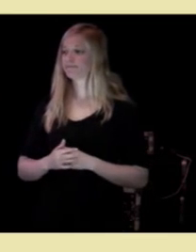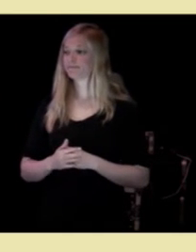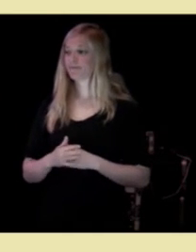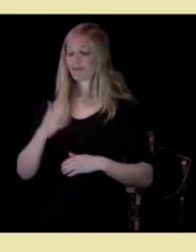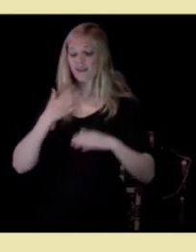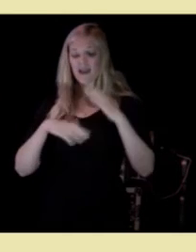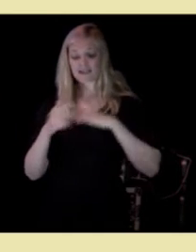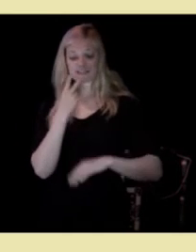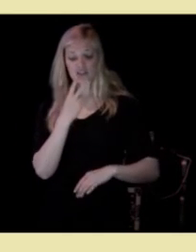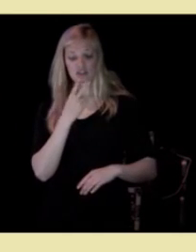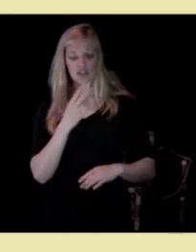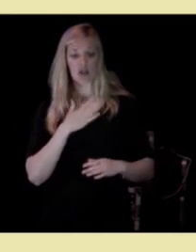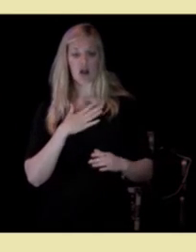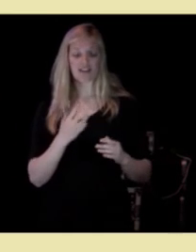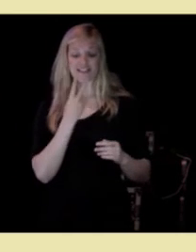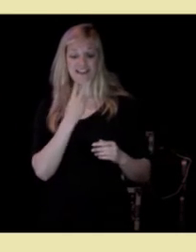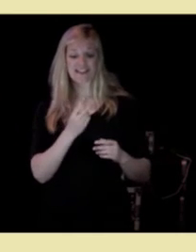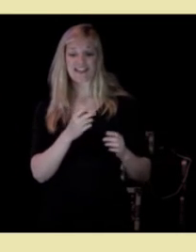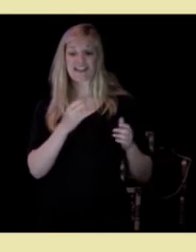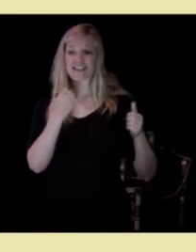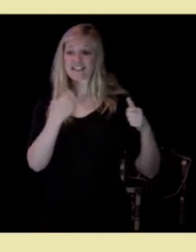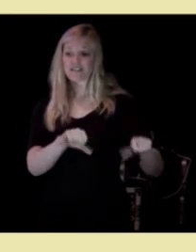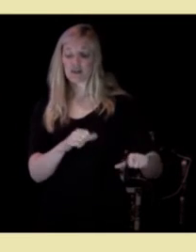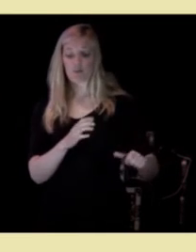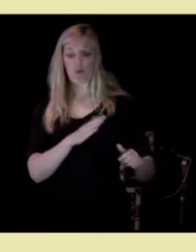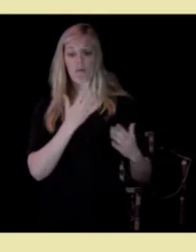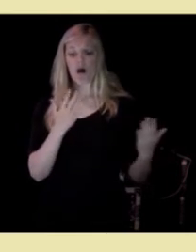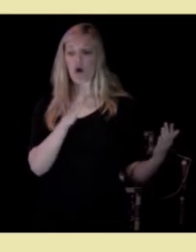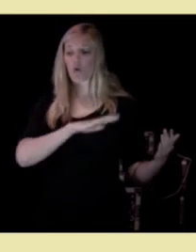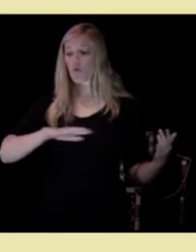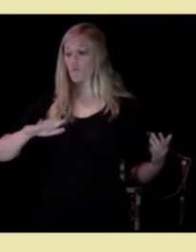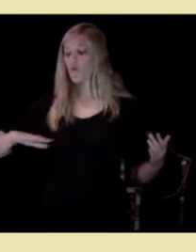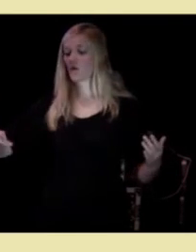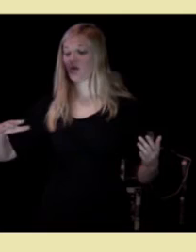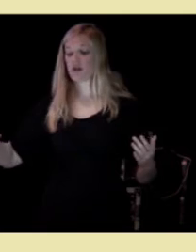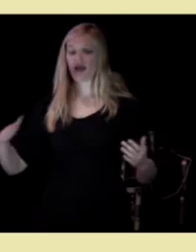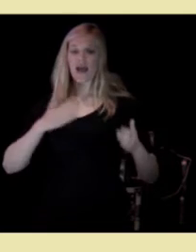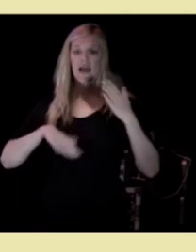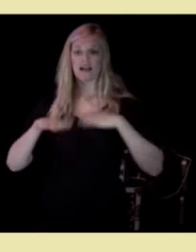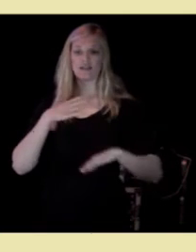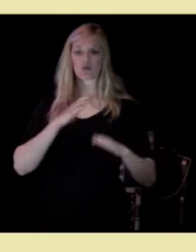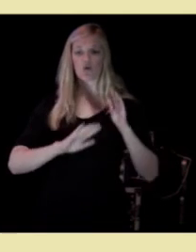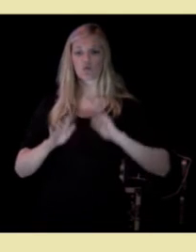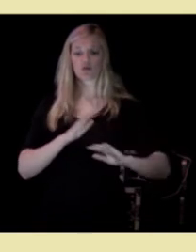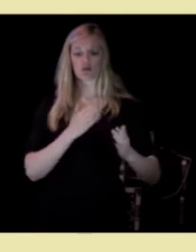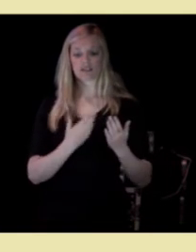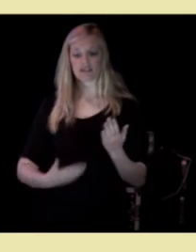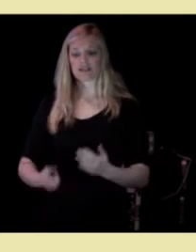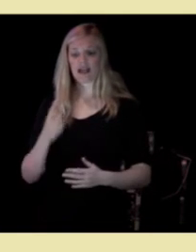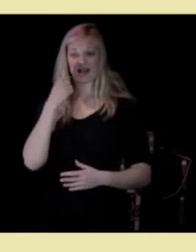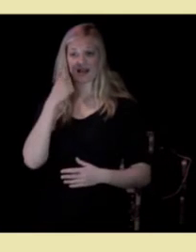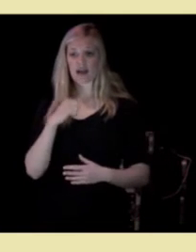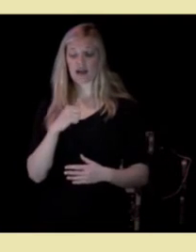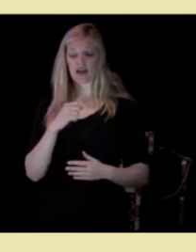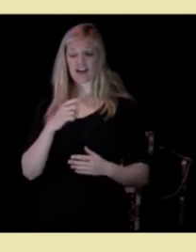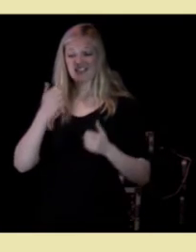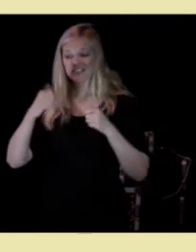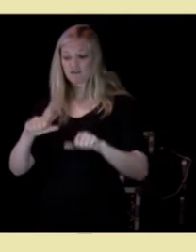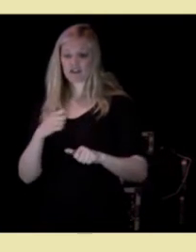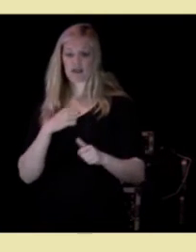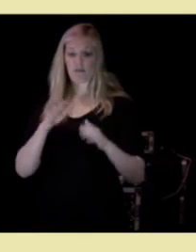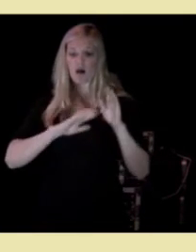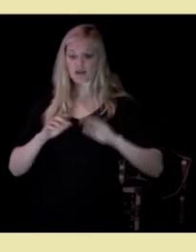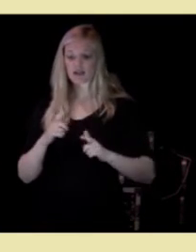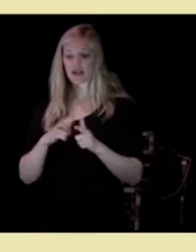Helsetilsynet har avdekket svikt på en rekke områder i helseomsorgstjenestene til eldre. Svikt i behandling, svikt i